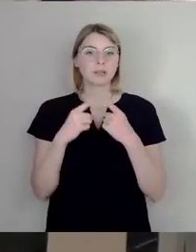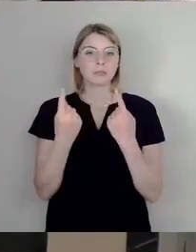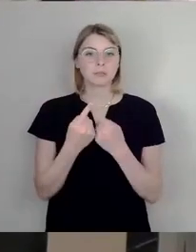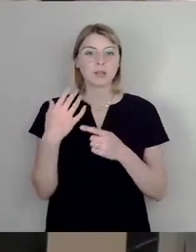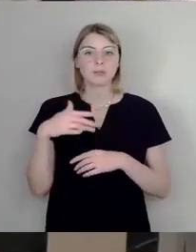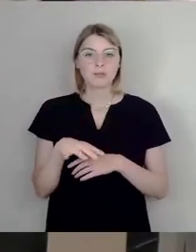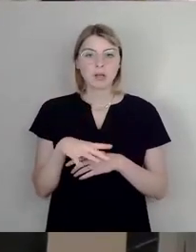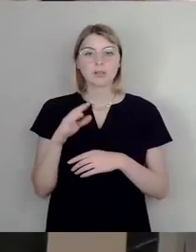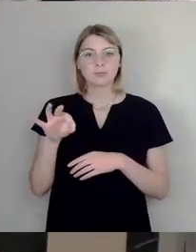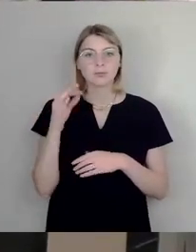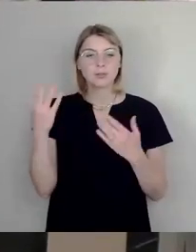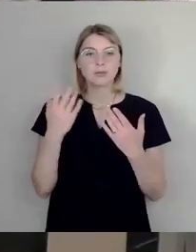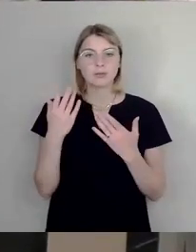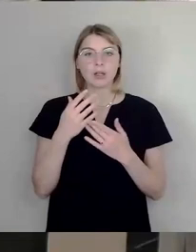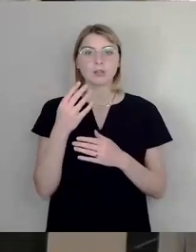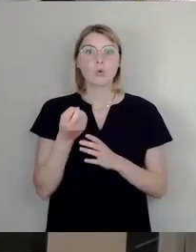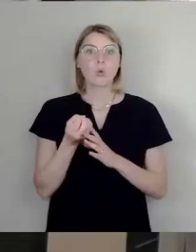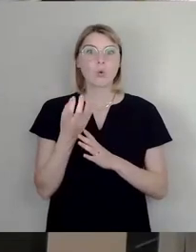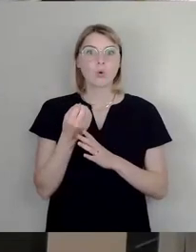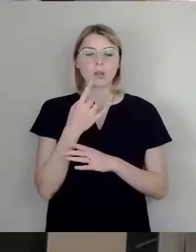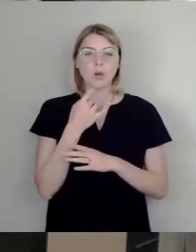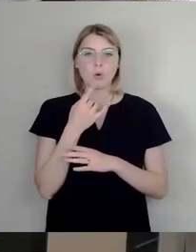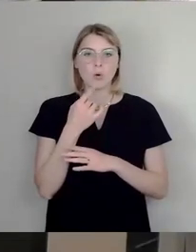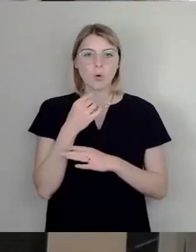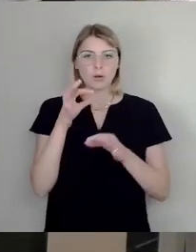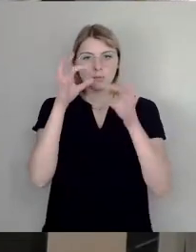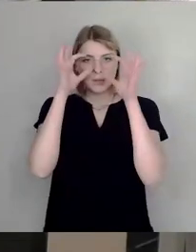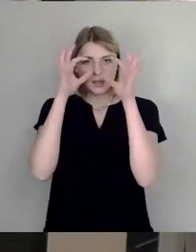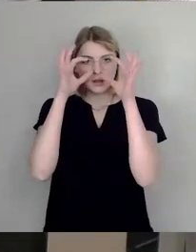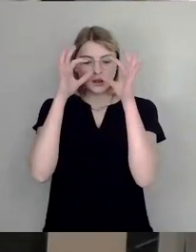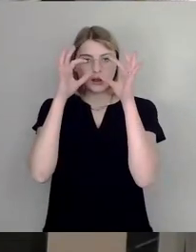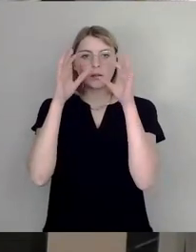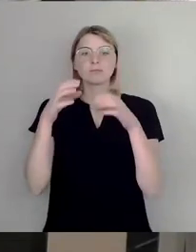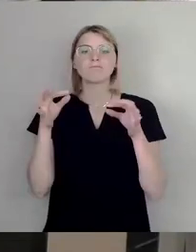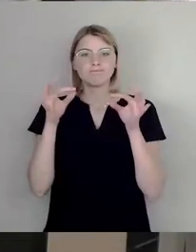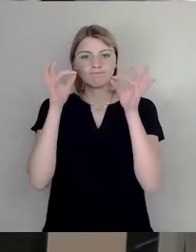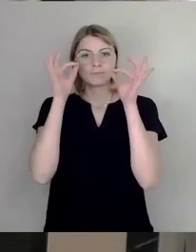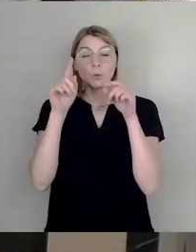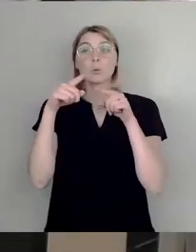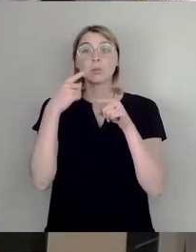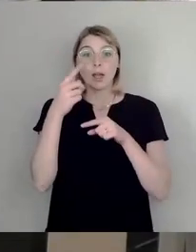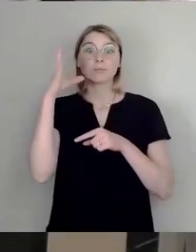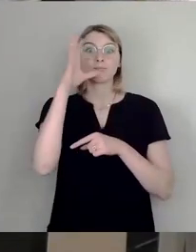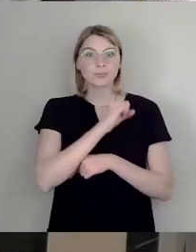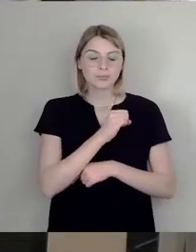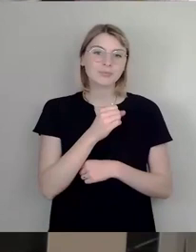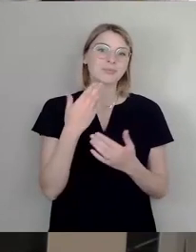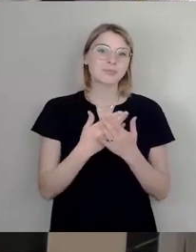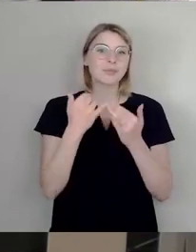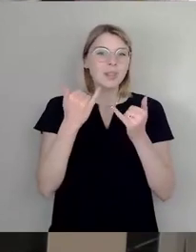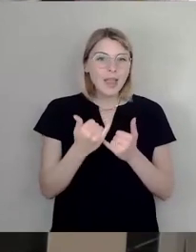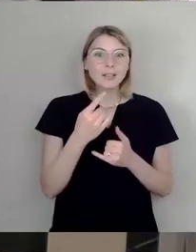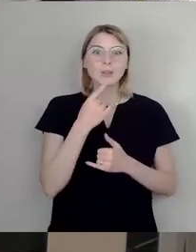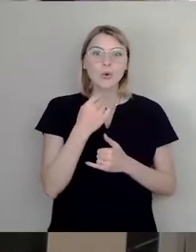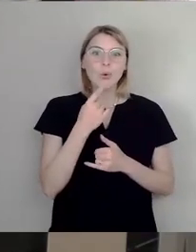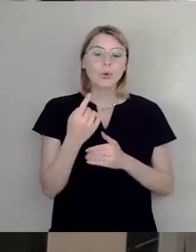Brille. Die habe ich dann mal aufgesetzt und ich habe es dann verstanden. Und wenn ich jetzt durch die rosa-rote Brille sehe, sehe